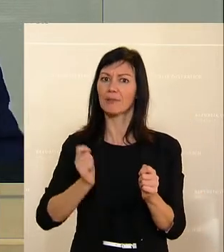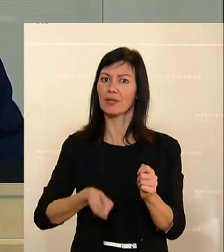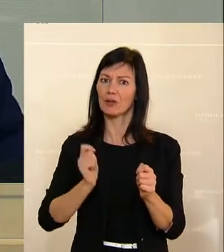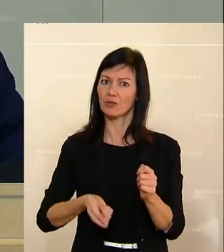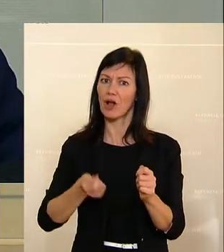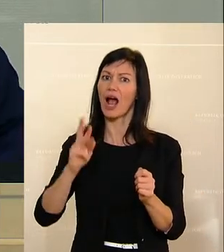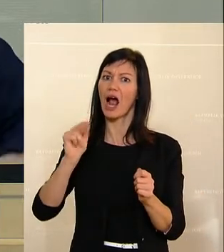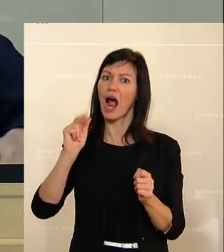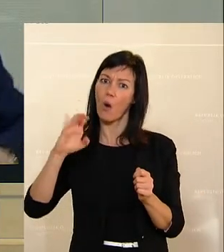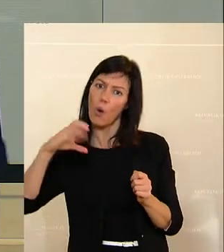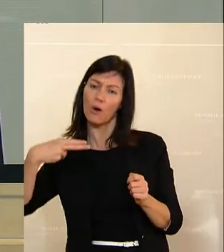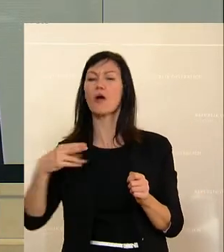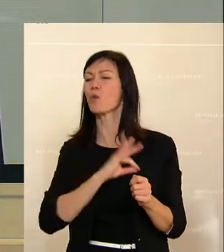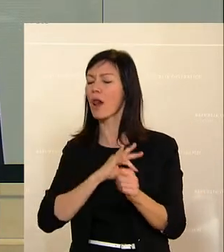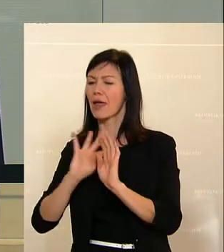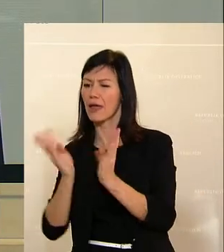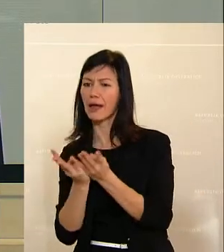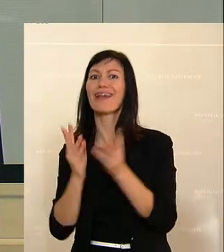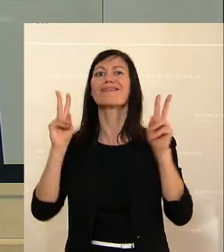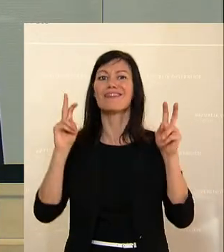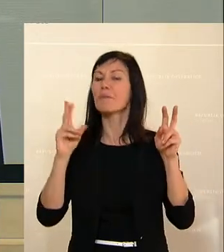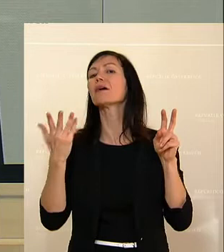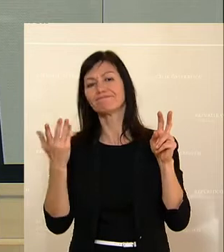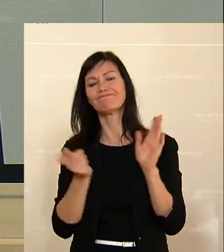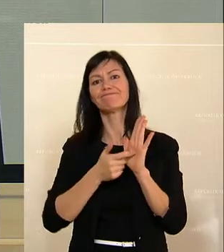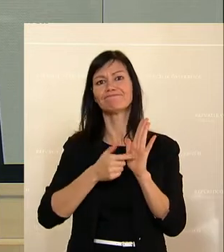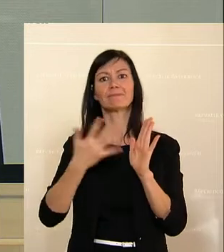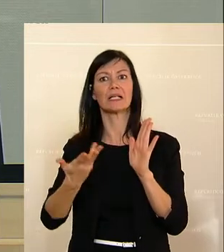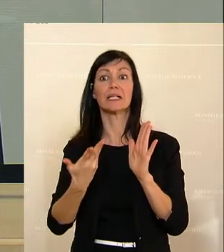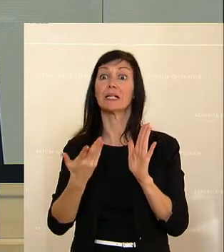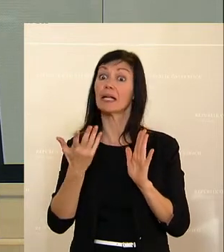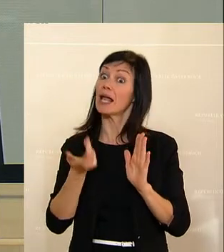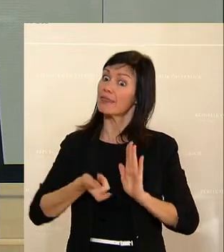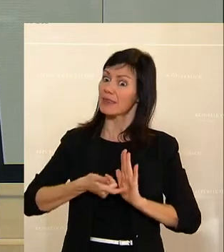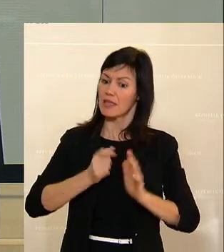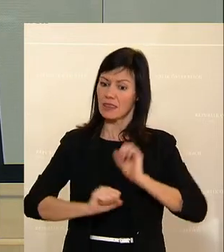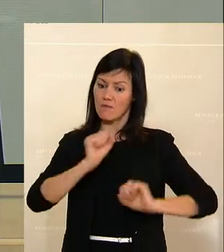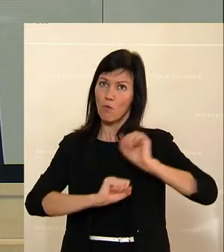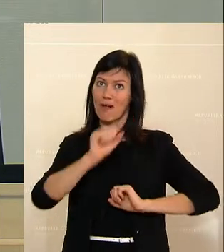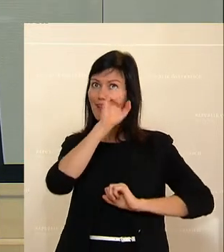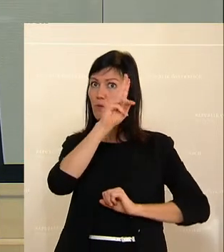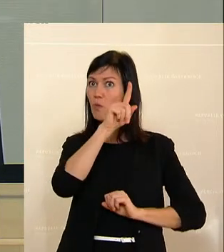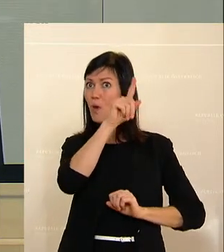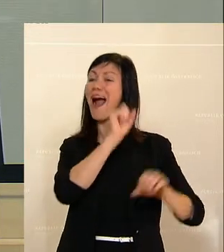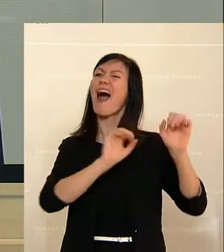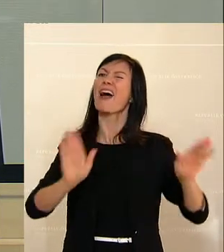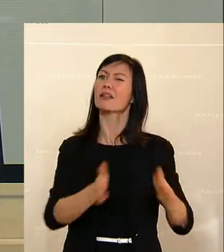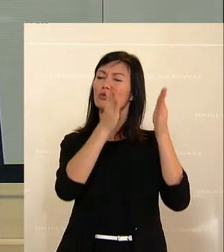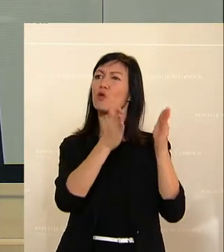Walter Rauch, Kolleginnen und Kollegen, betreffend dringende Notwehrmaßnahmen gegen EU-Atomstromverordnung.